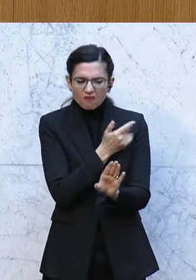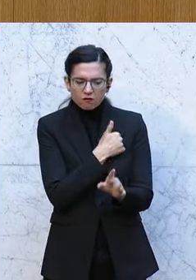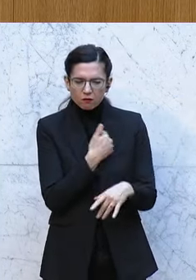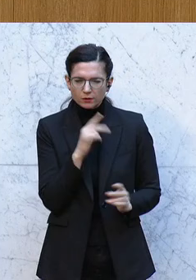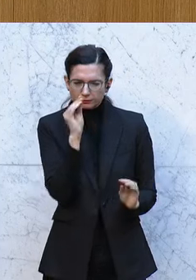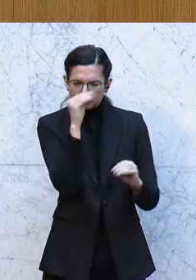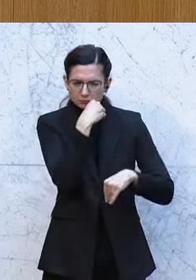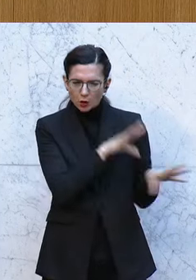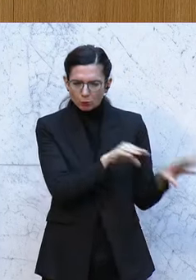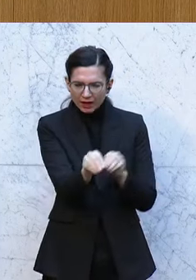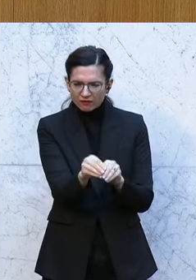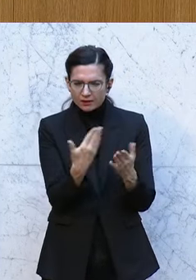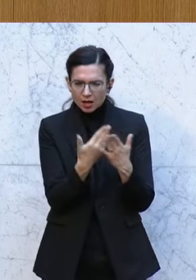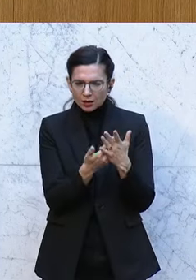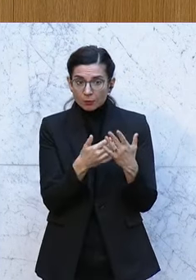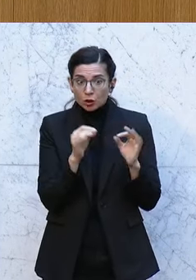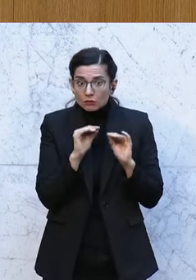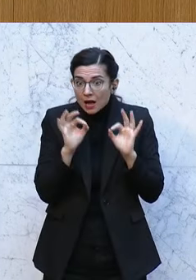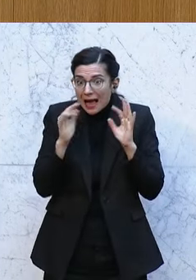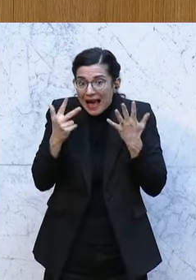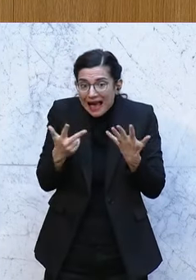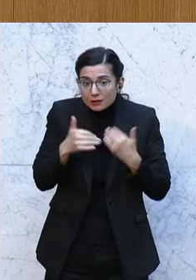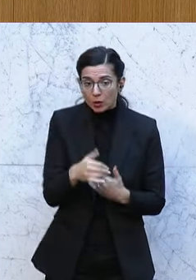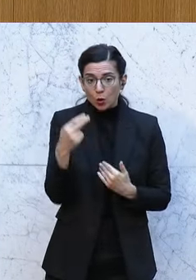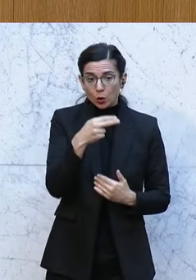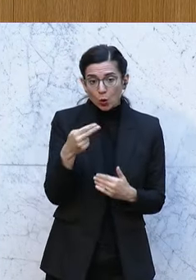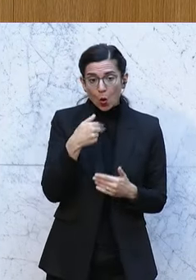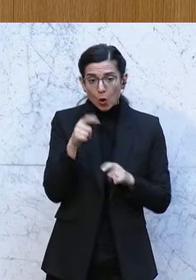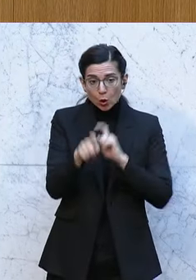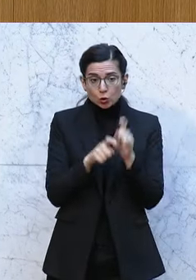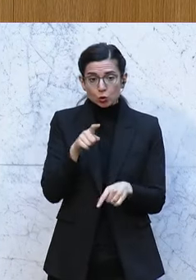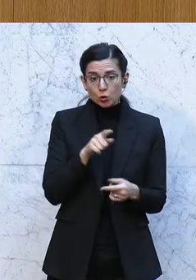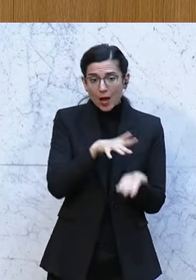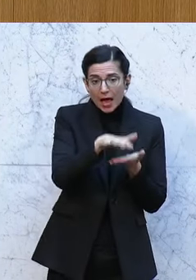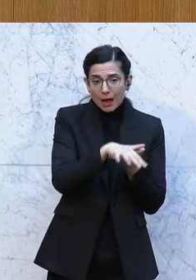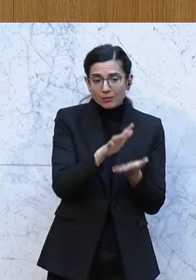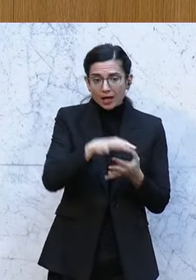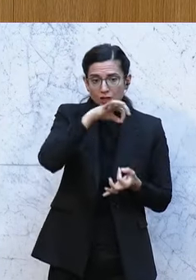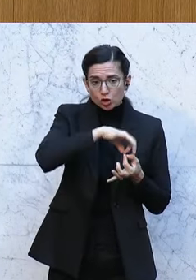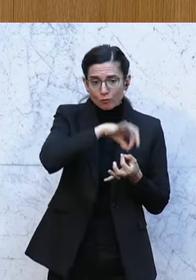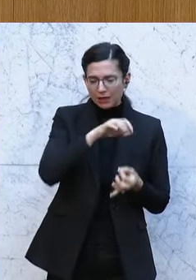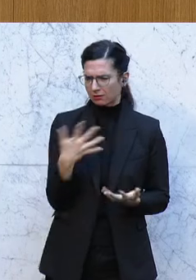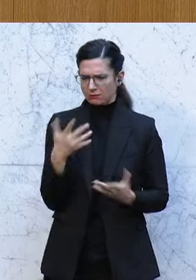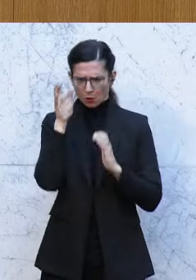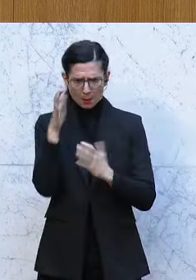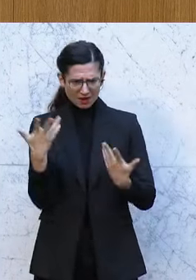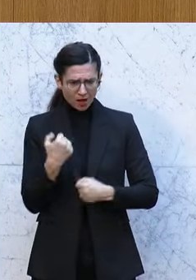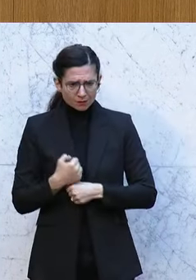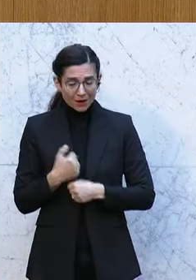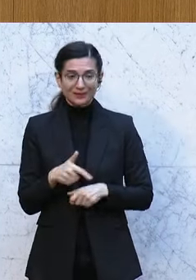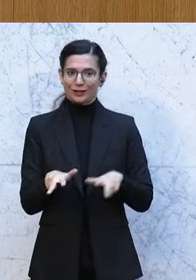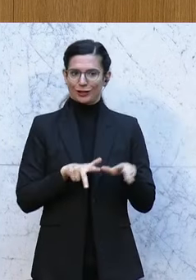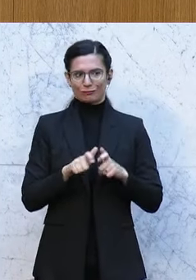damit er sich gute 8 Millionen Euro Steuern und Abgaben erspart. Was hat die ÖVP gemacht? Noch auf der